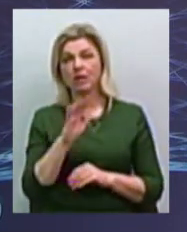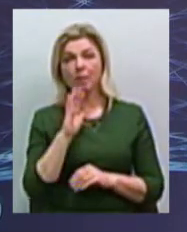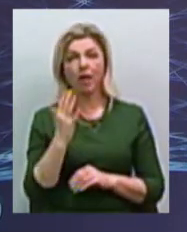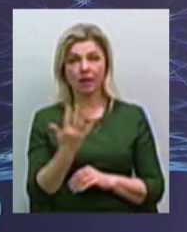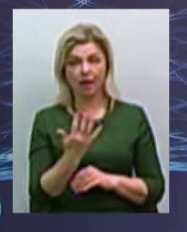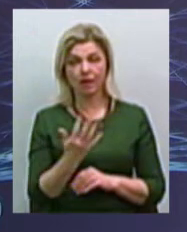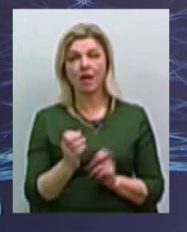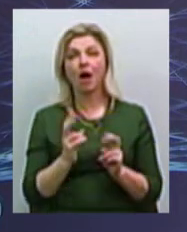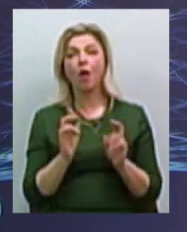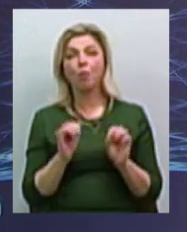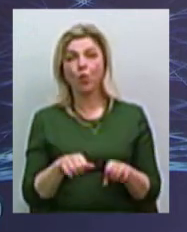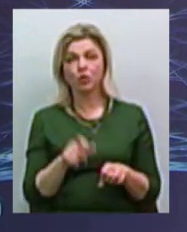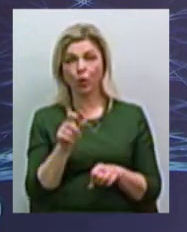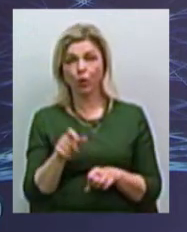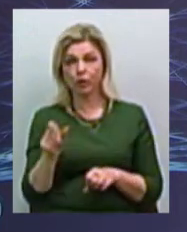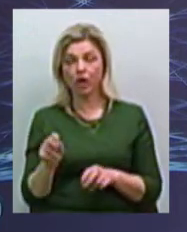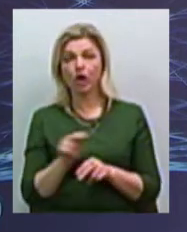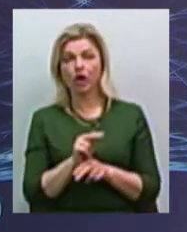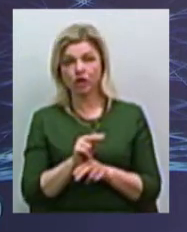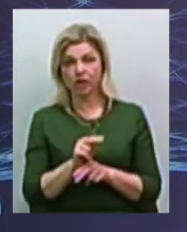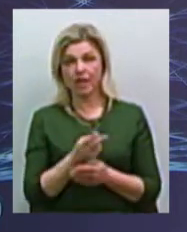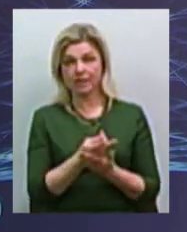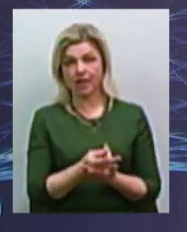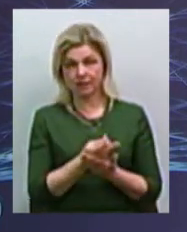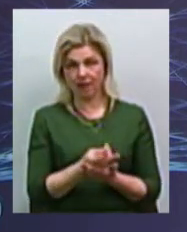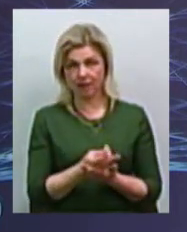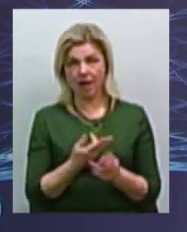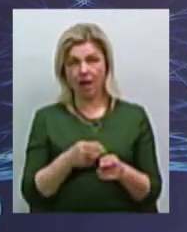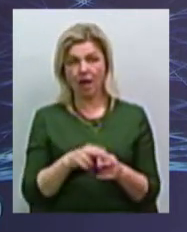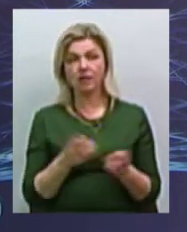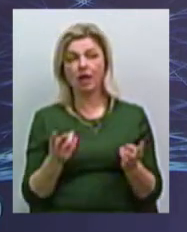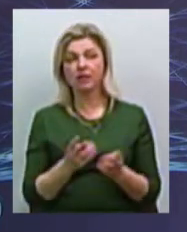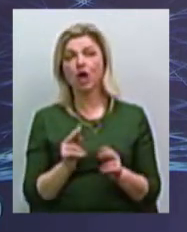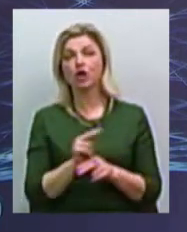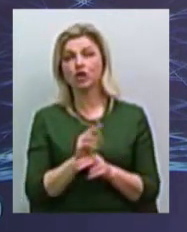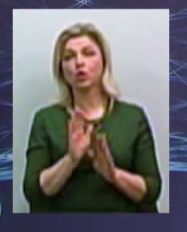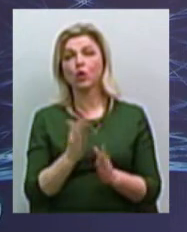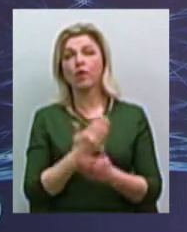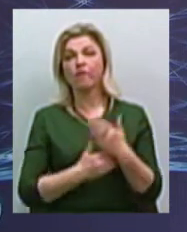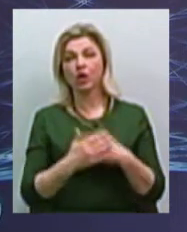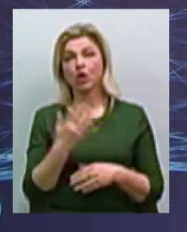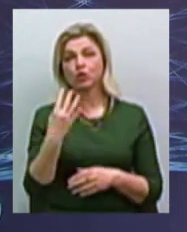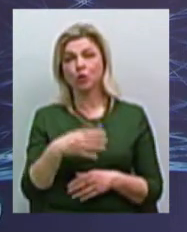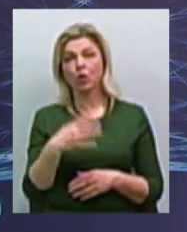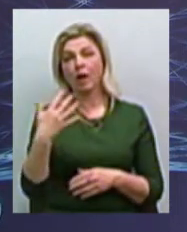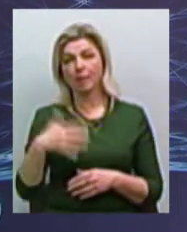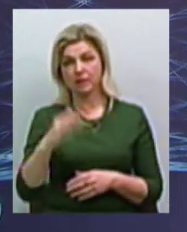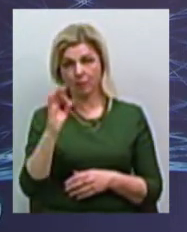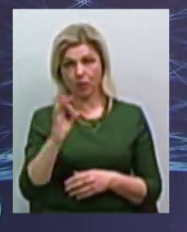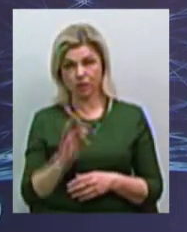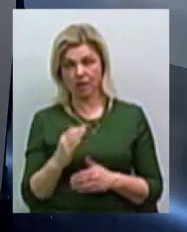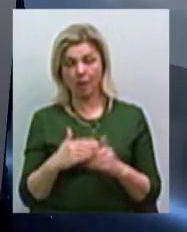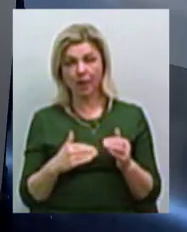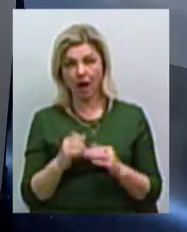як можна людей лечити стационарно? Але це можна лечити тільки інвалідів 40-50%. Практика так і показала.